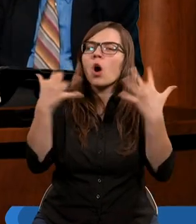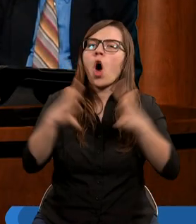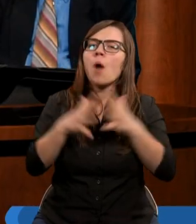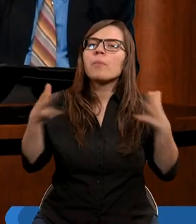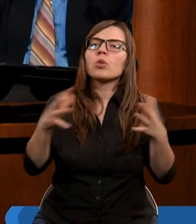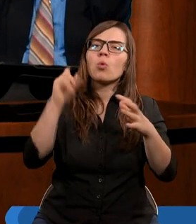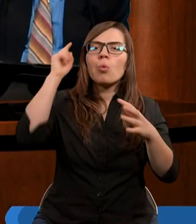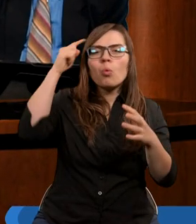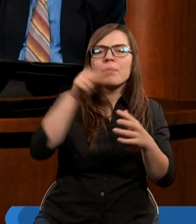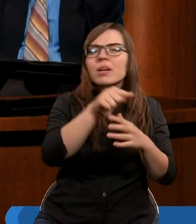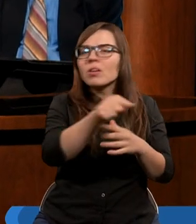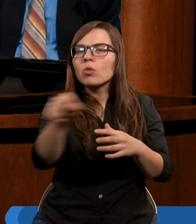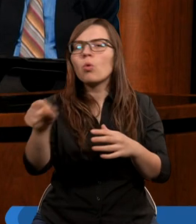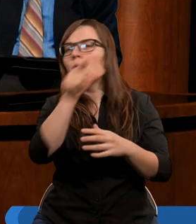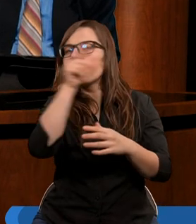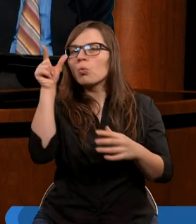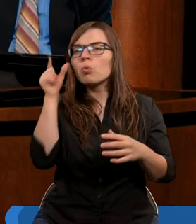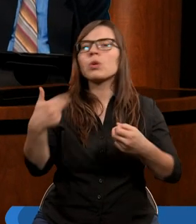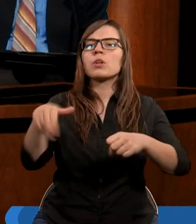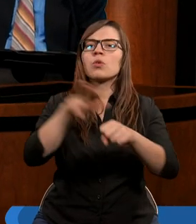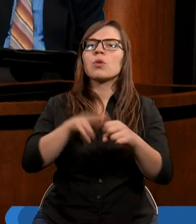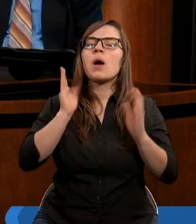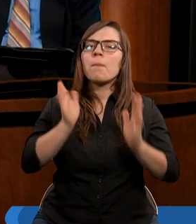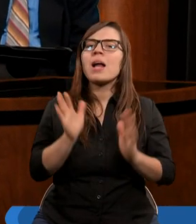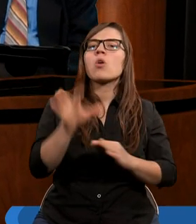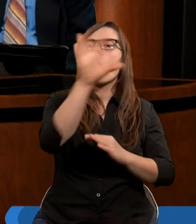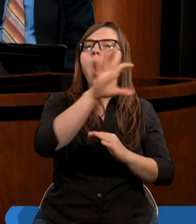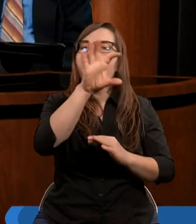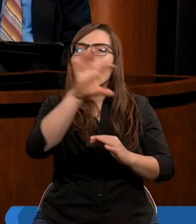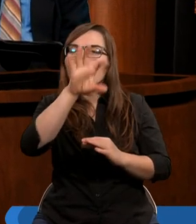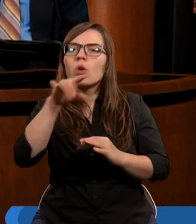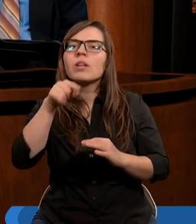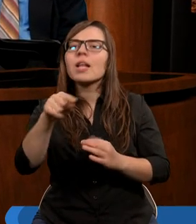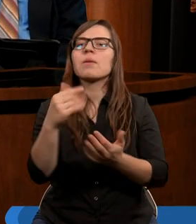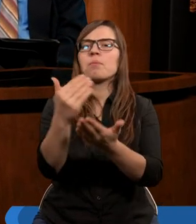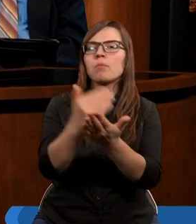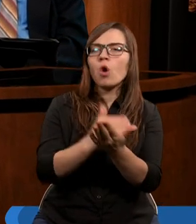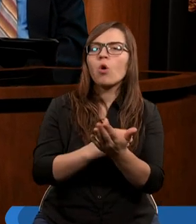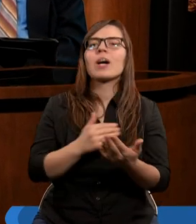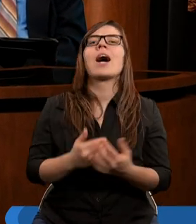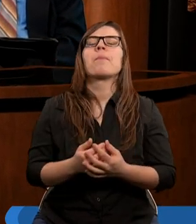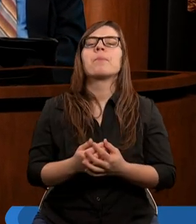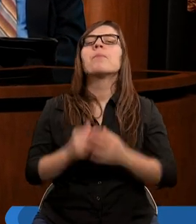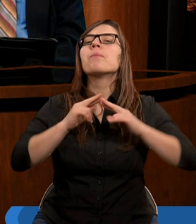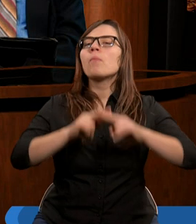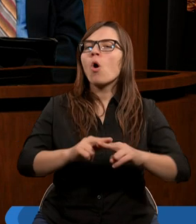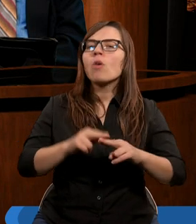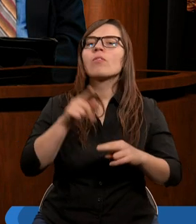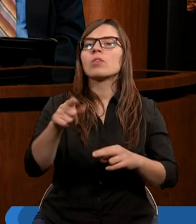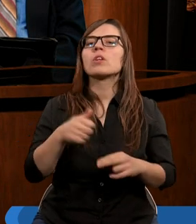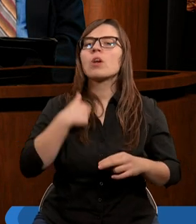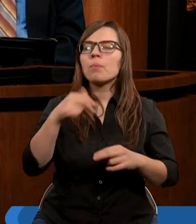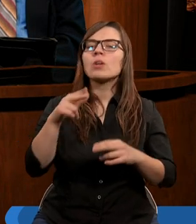umysły tych, którzy będą oglądali ten program. Spraw, by